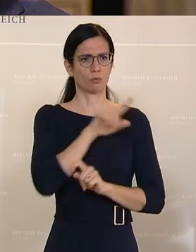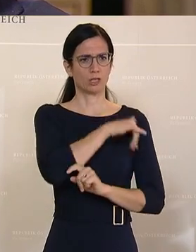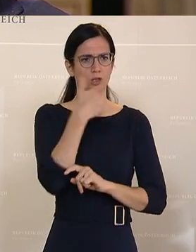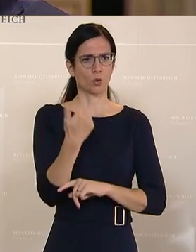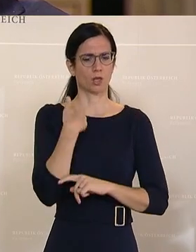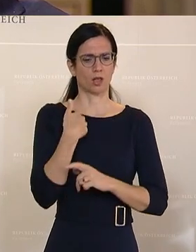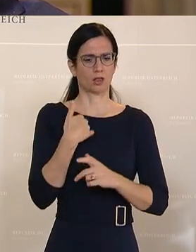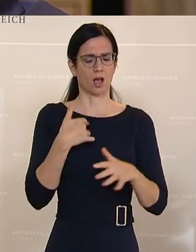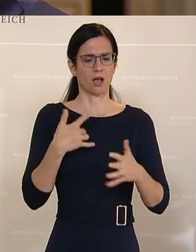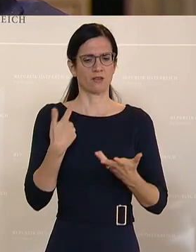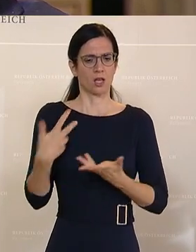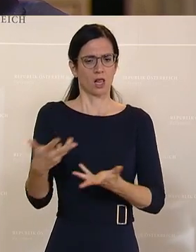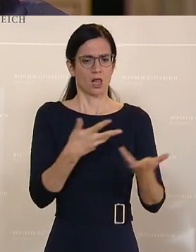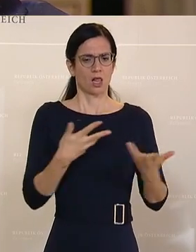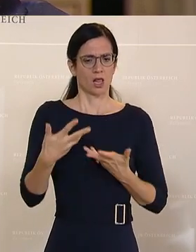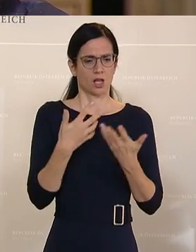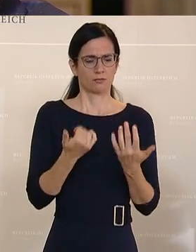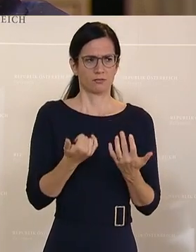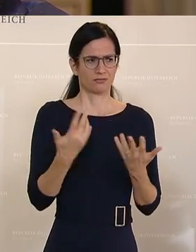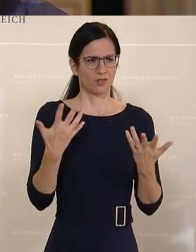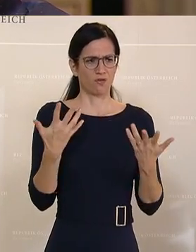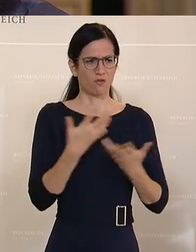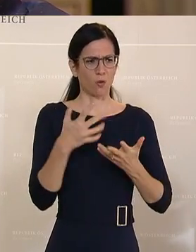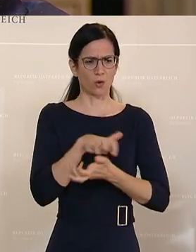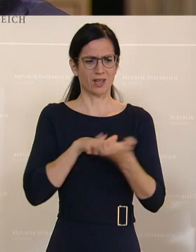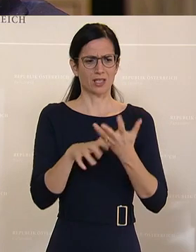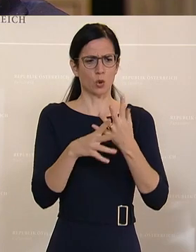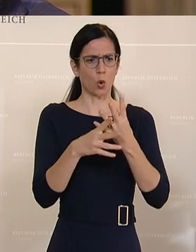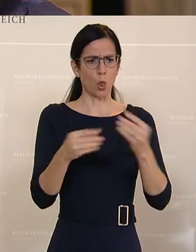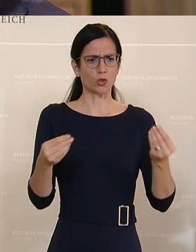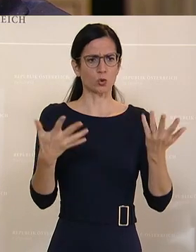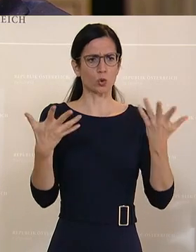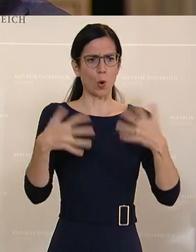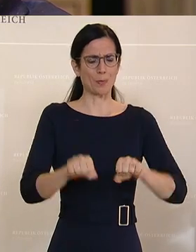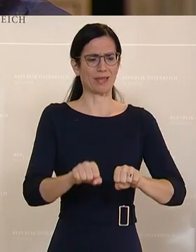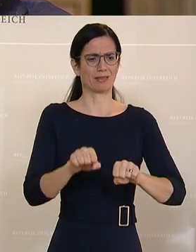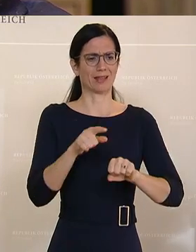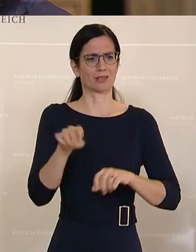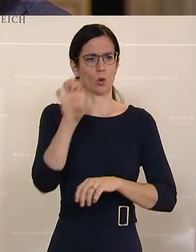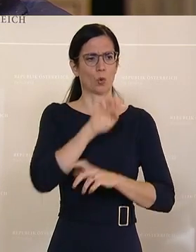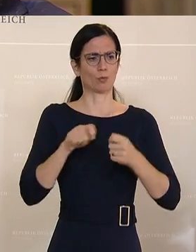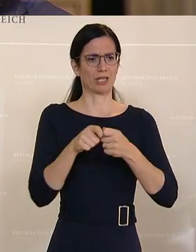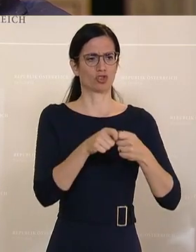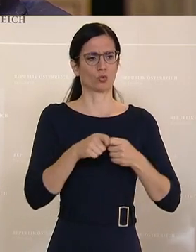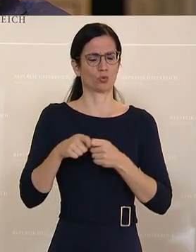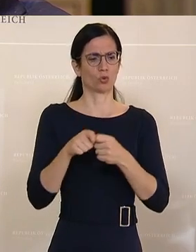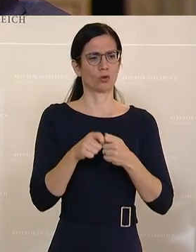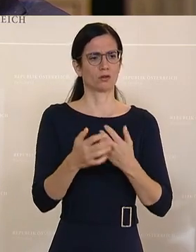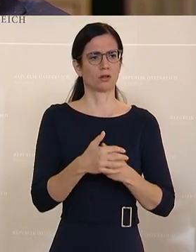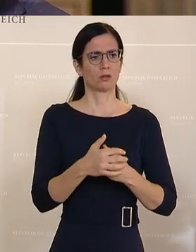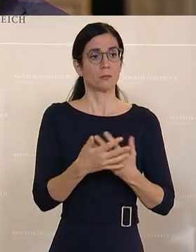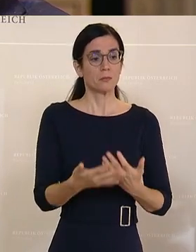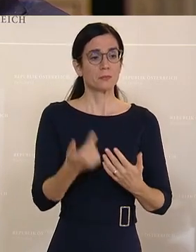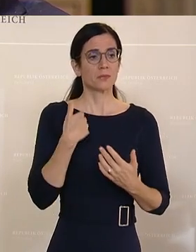dilettiert, dass die Tür nicht zugeht? Haben Sie das gemeint? Also wo ist die Krisenlösungskompetenz der Europäischen Union? Ich habe sie bis jetzt noch nicht